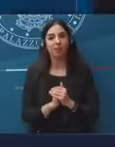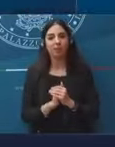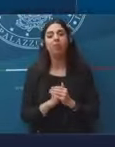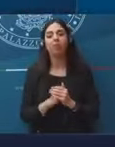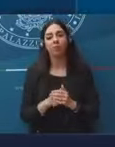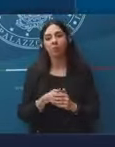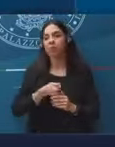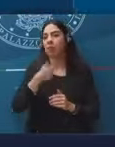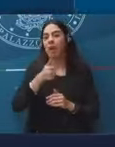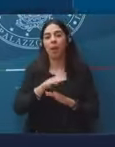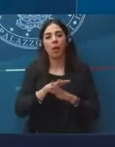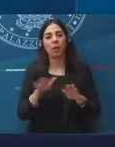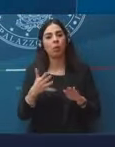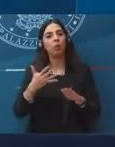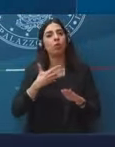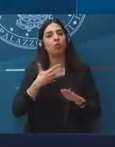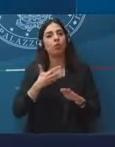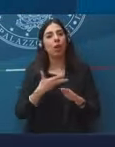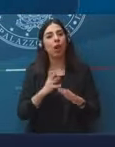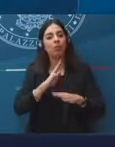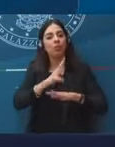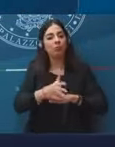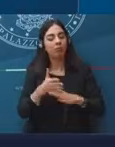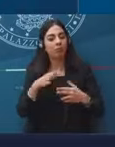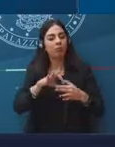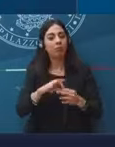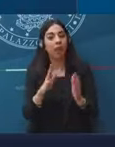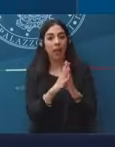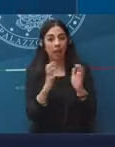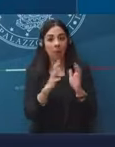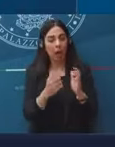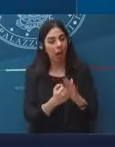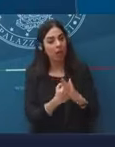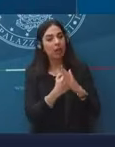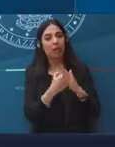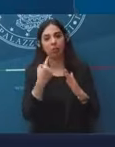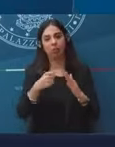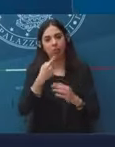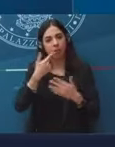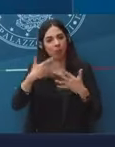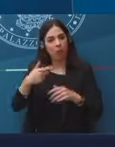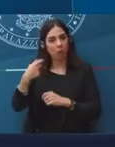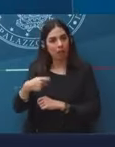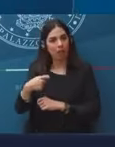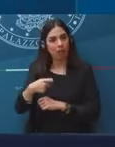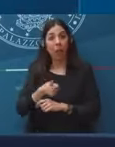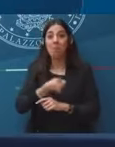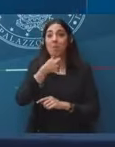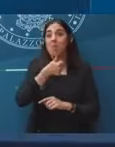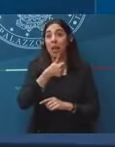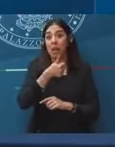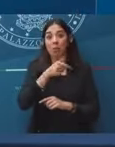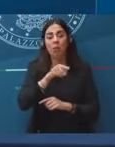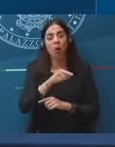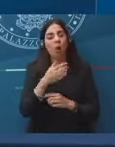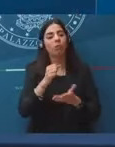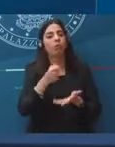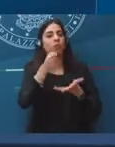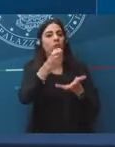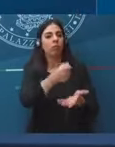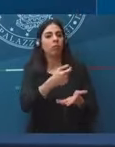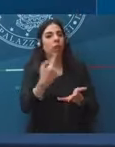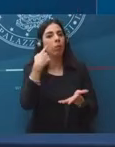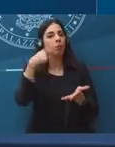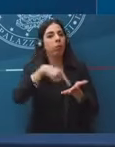Innanzitutto vi sono gli interventi per le imprese, come diceva il Presidente, il principale dei quali è il contributo a fondo perduto per